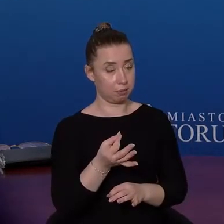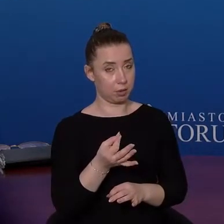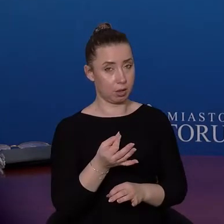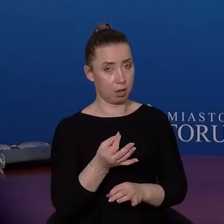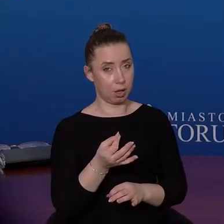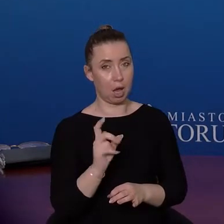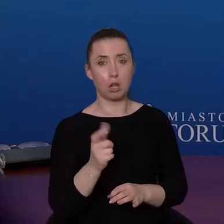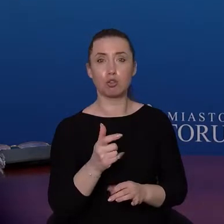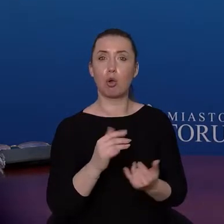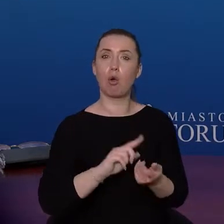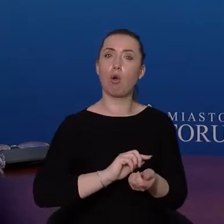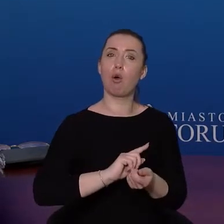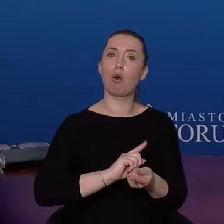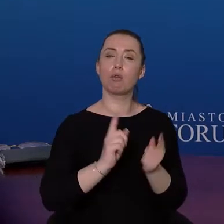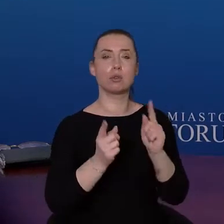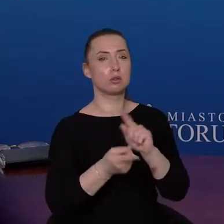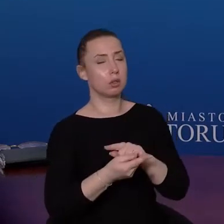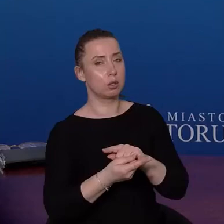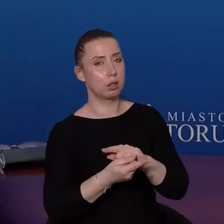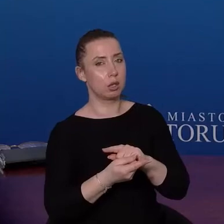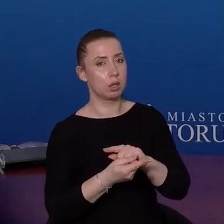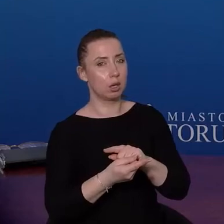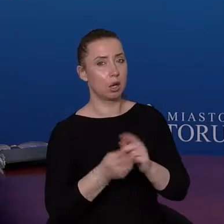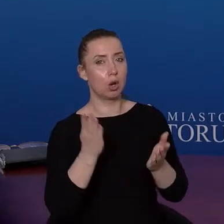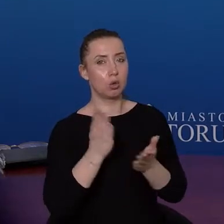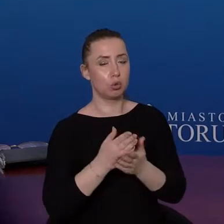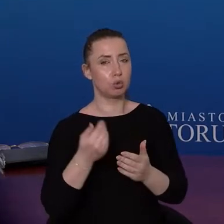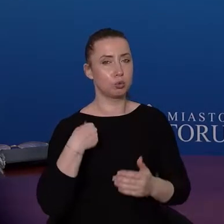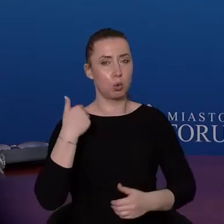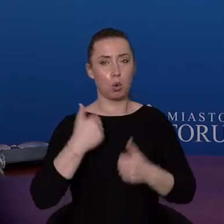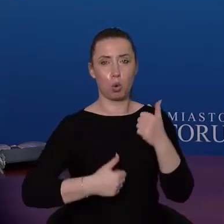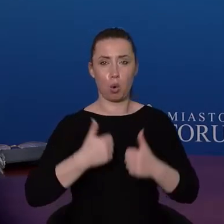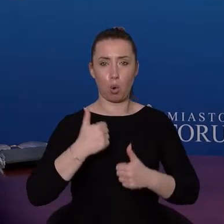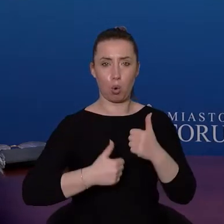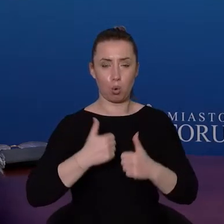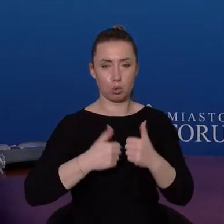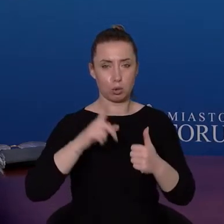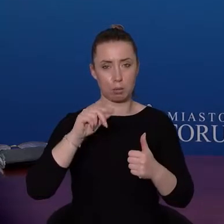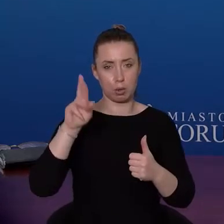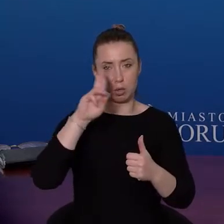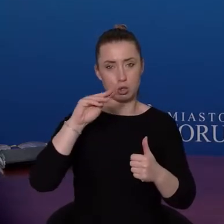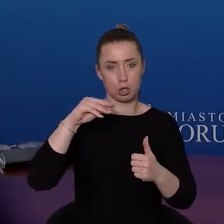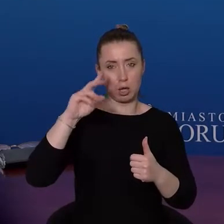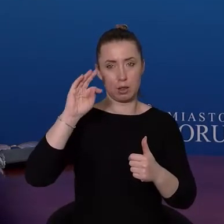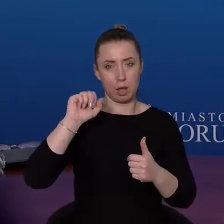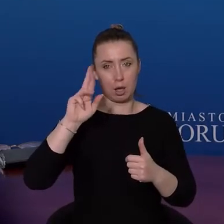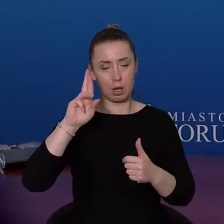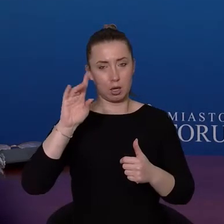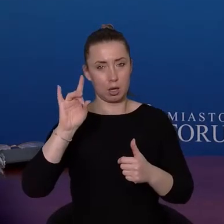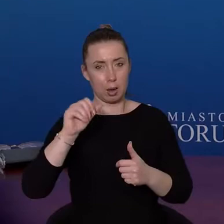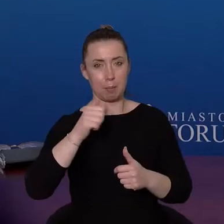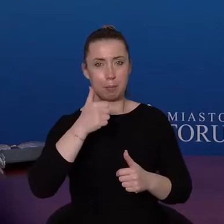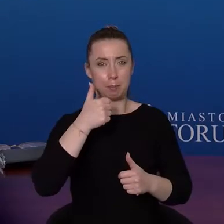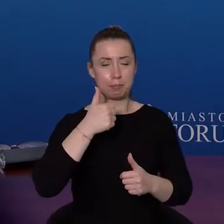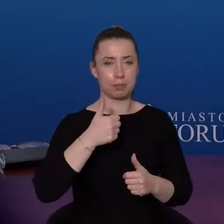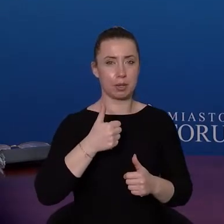za co? Rozstrzygnęliśmy przetarg na pierwszy kwartał przyszłego roku, tylko na pierwszy kwartał.